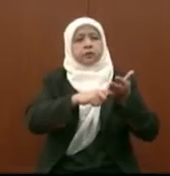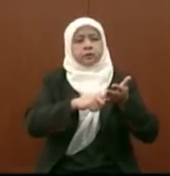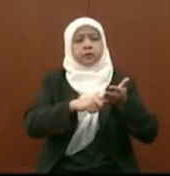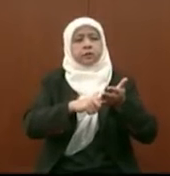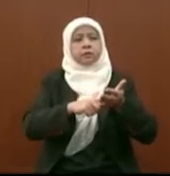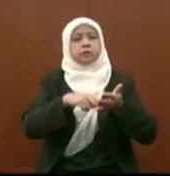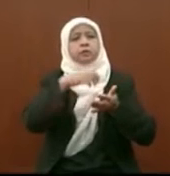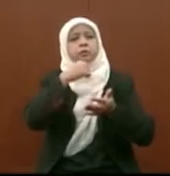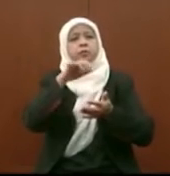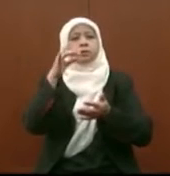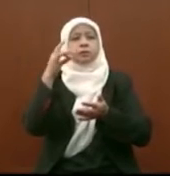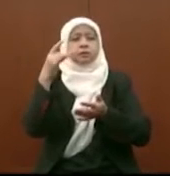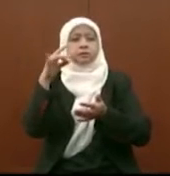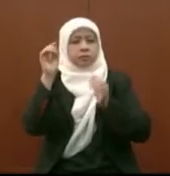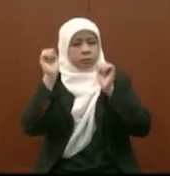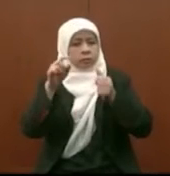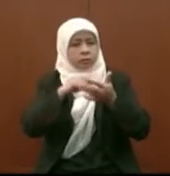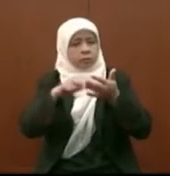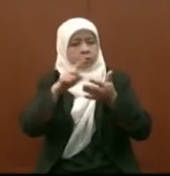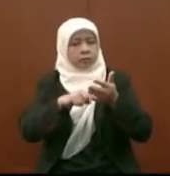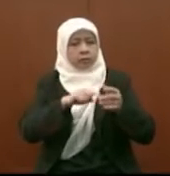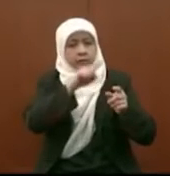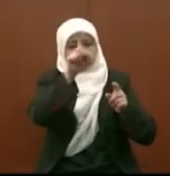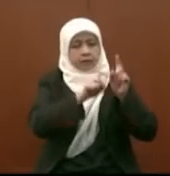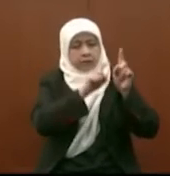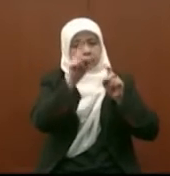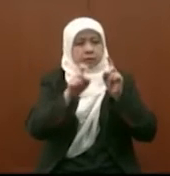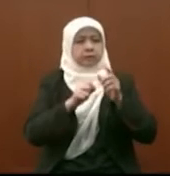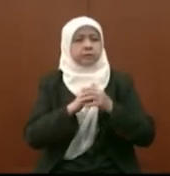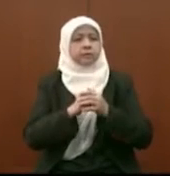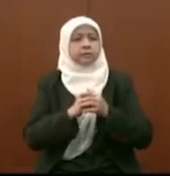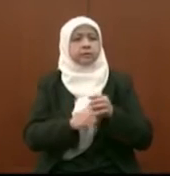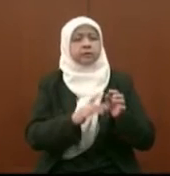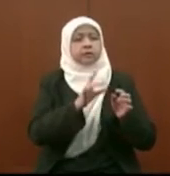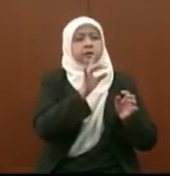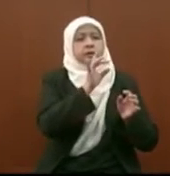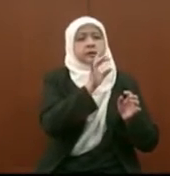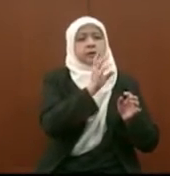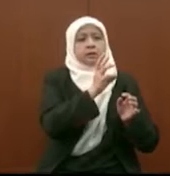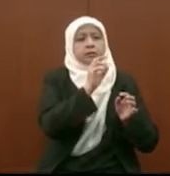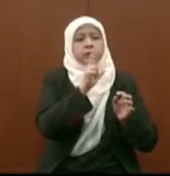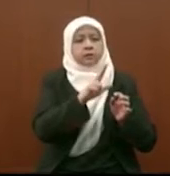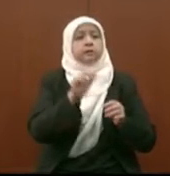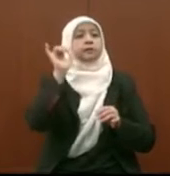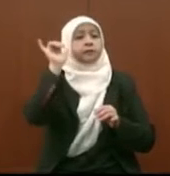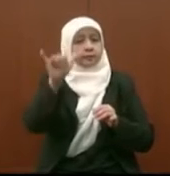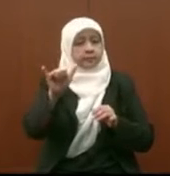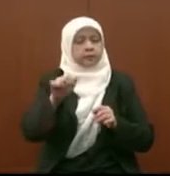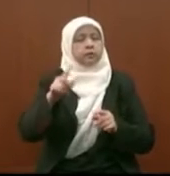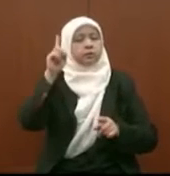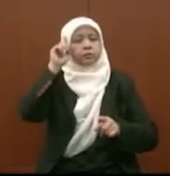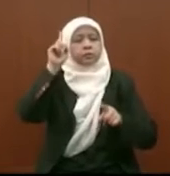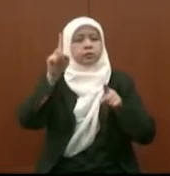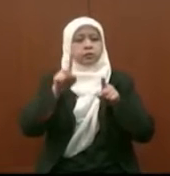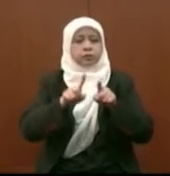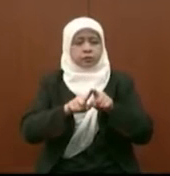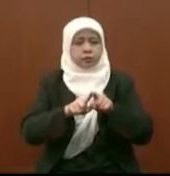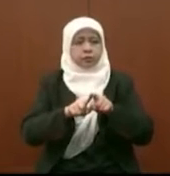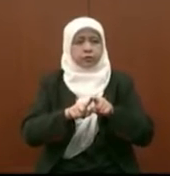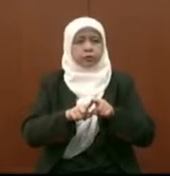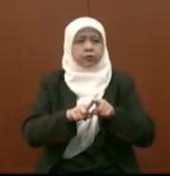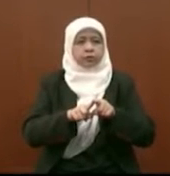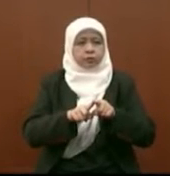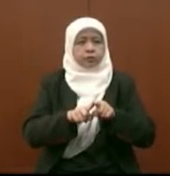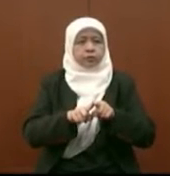setuju 18 tahun ini mereka boleh mengundi 63% menyokong ya mereka bersetuju orang